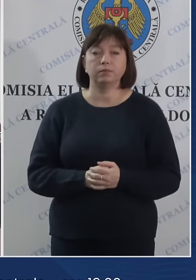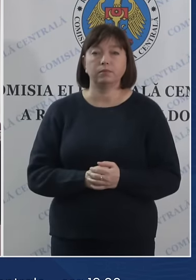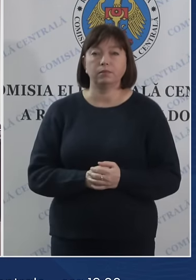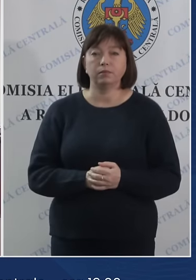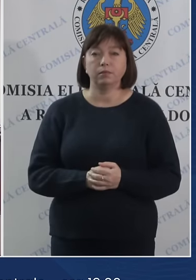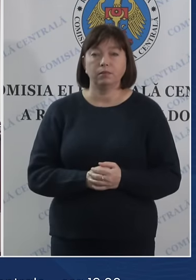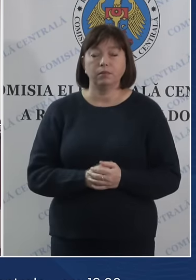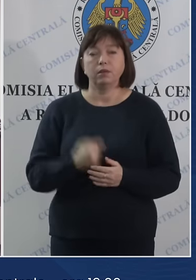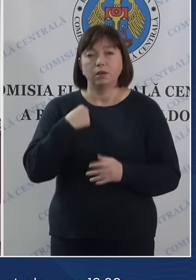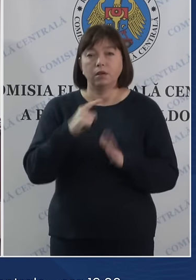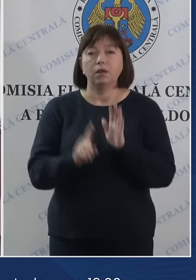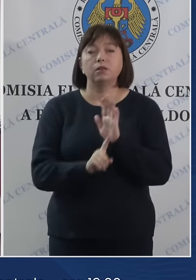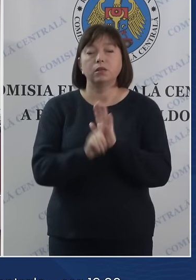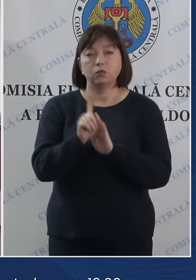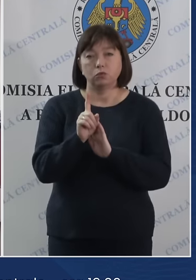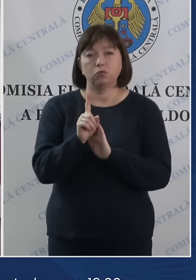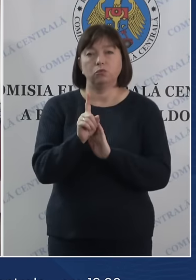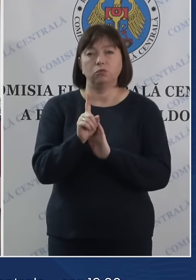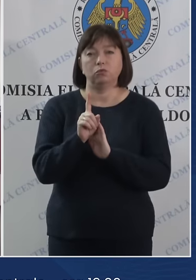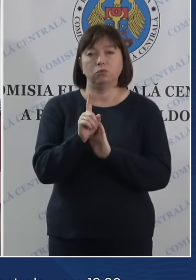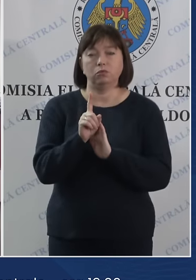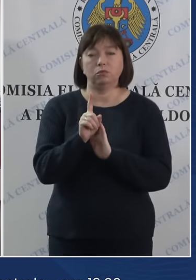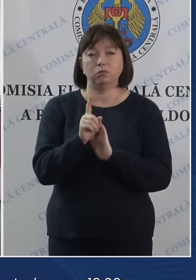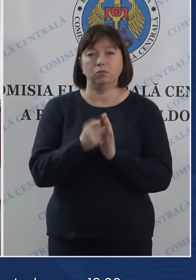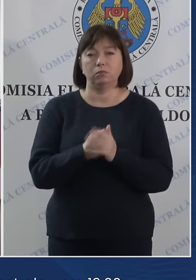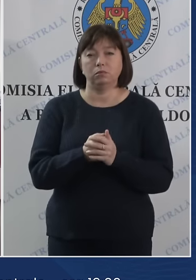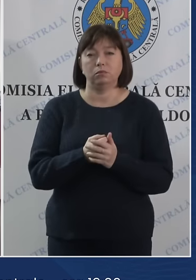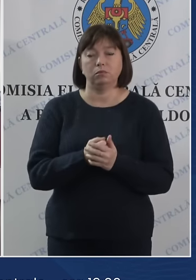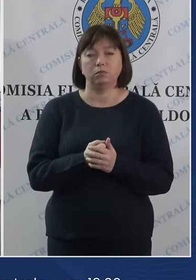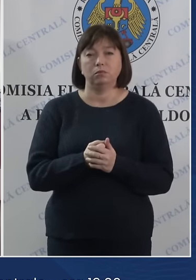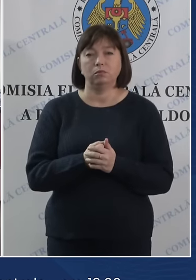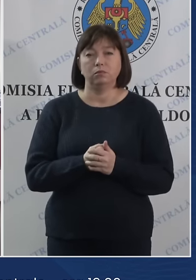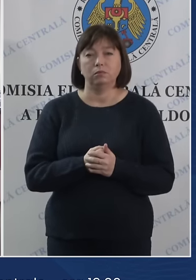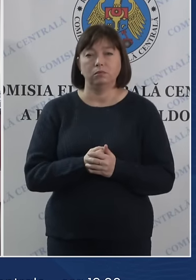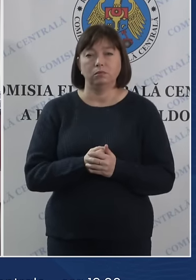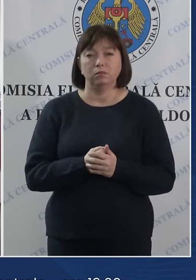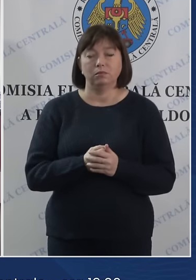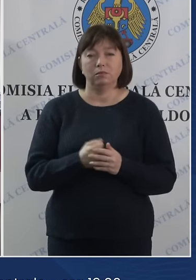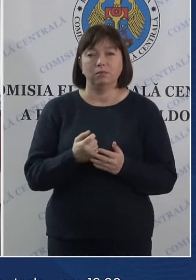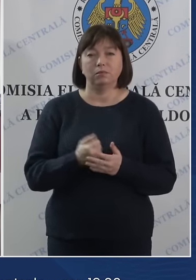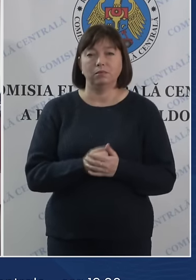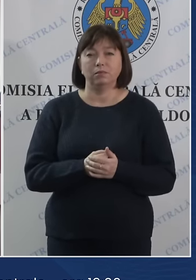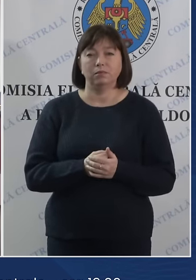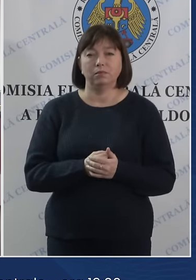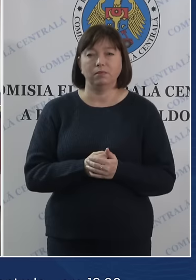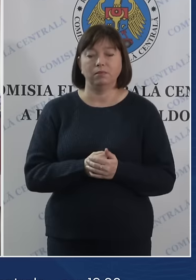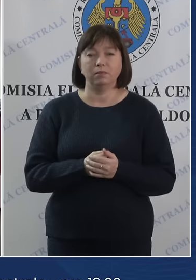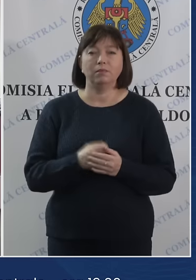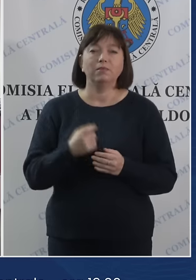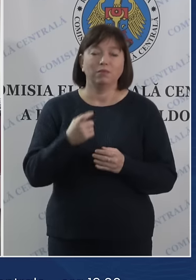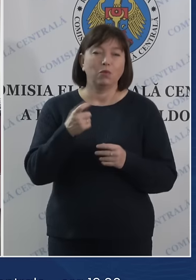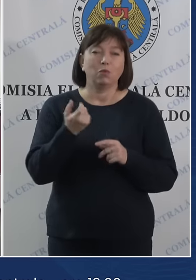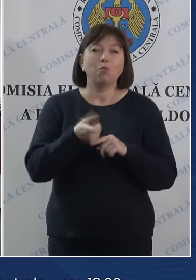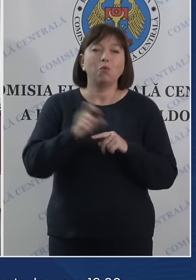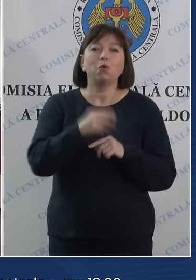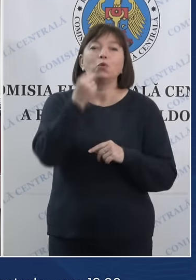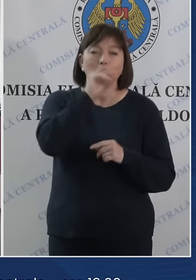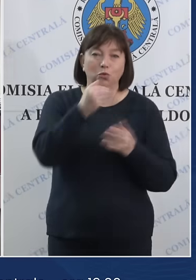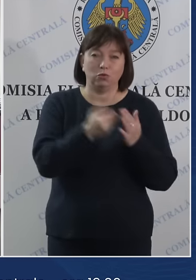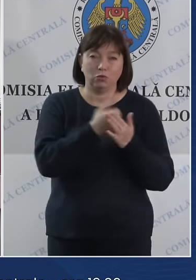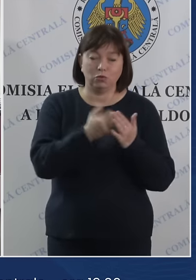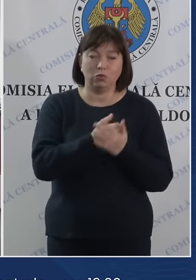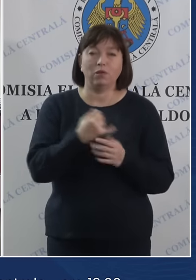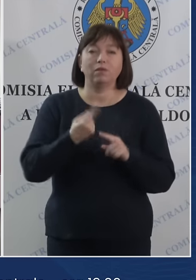O să încep cu o notă mai pozitivă, intervenția mea,